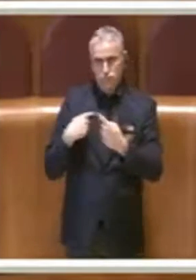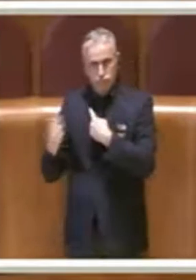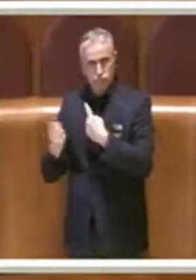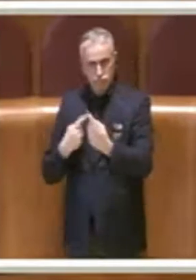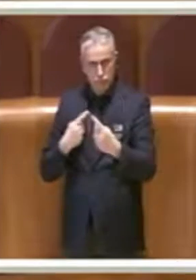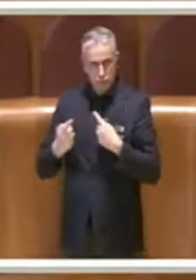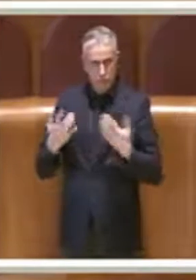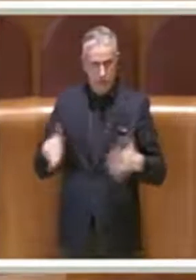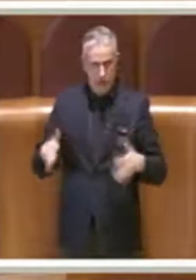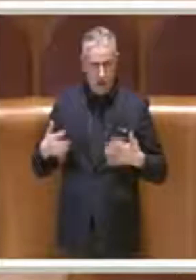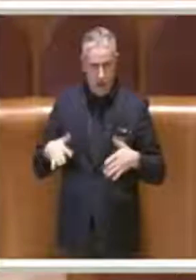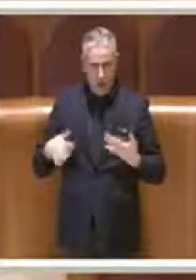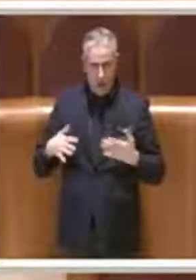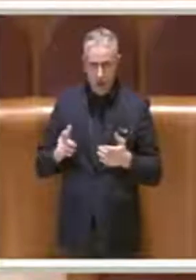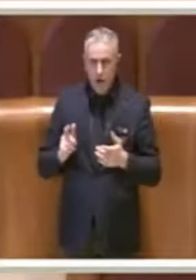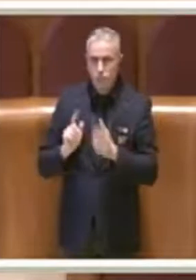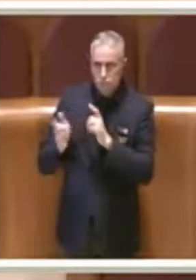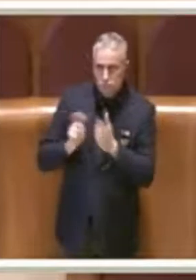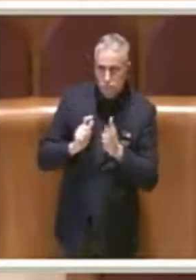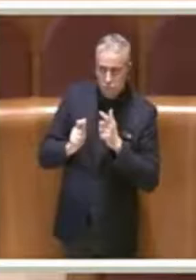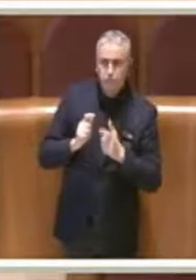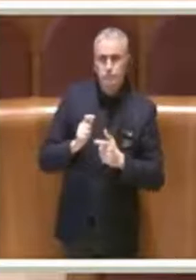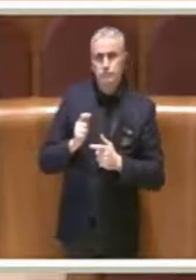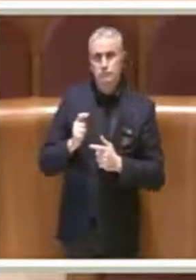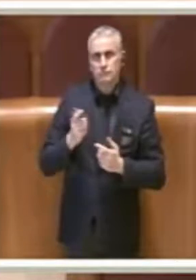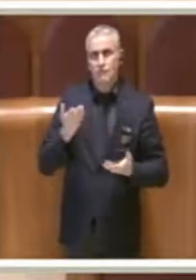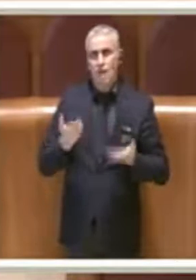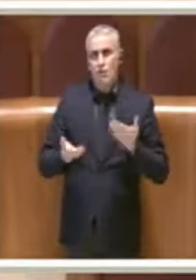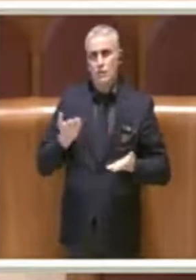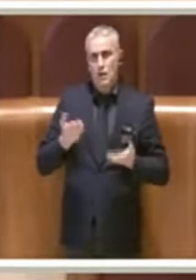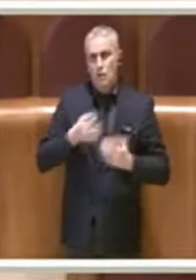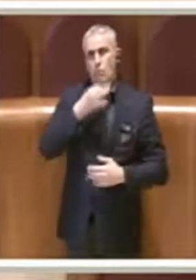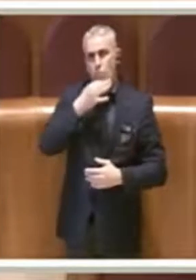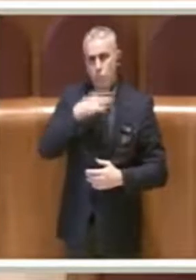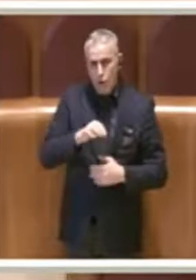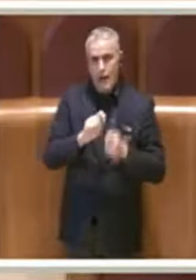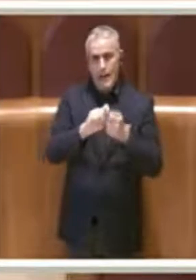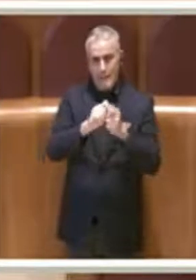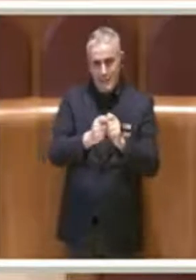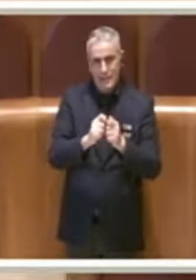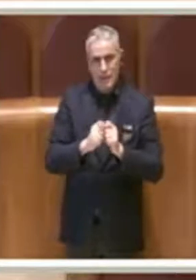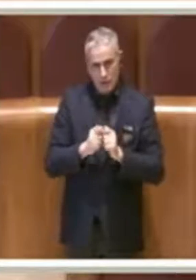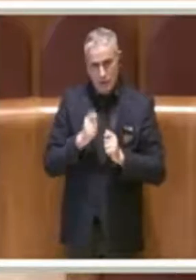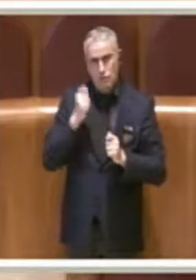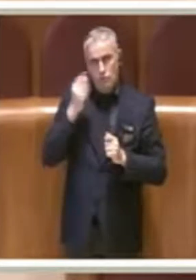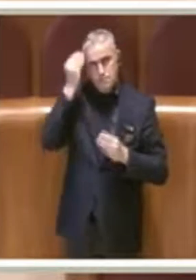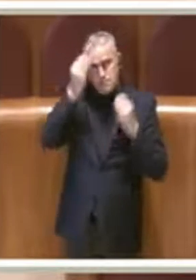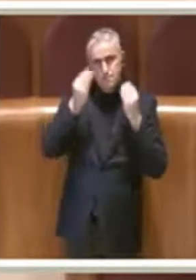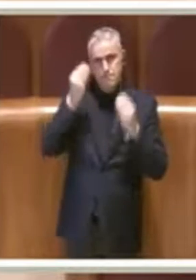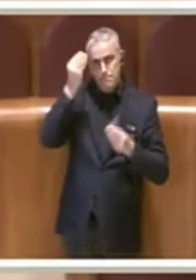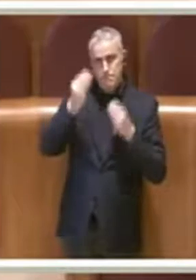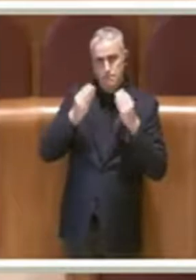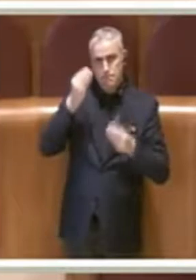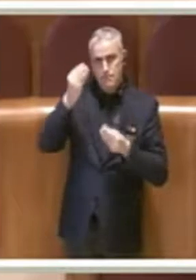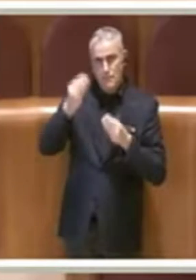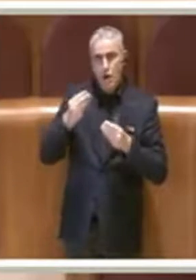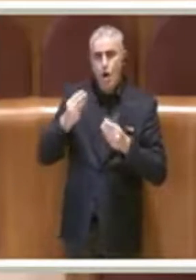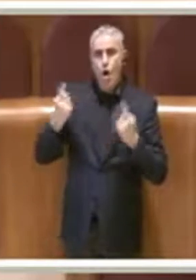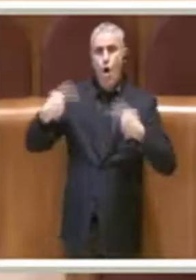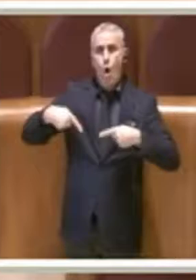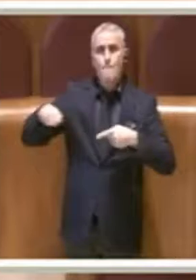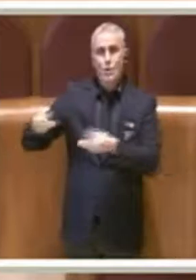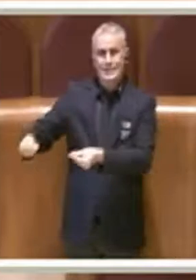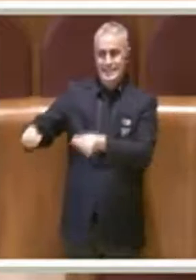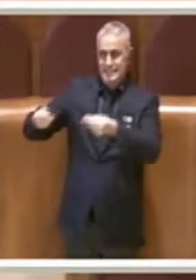valutato di poter ragionare su qualche emendamento che avevano presentato le opposizioni e che noi volevamo